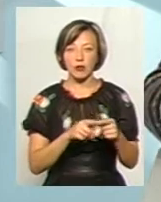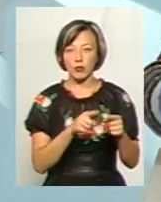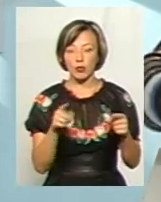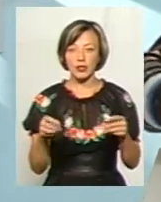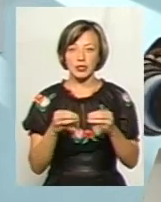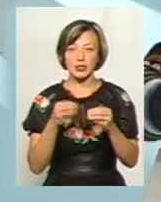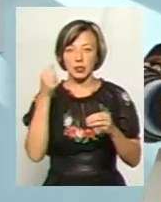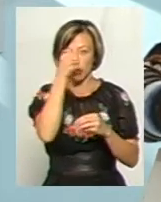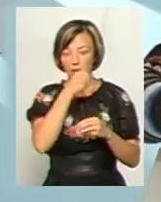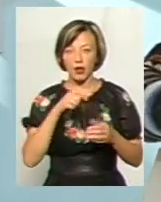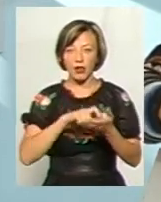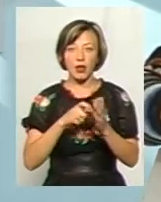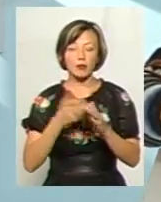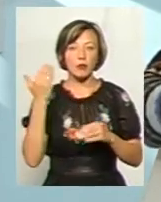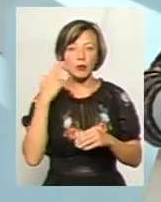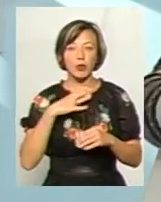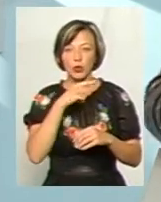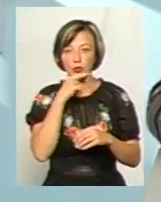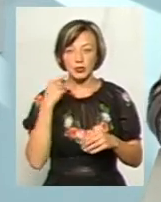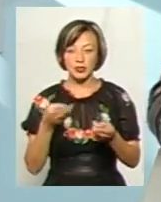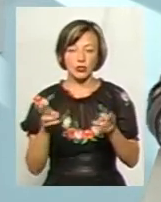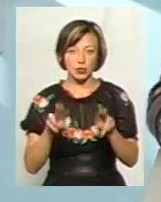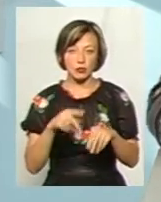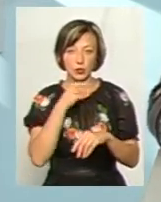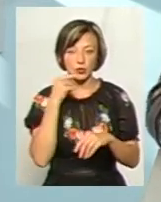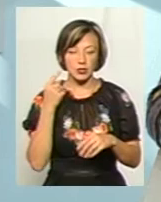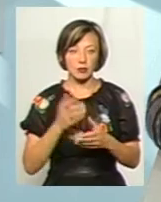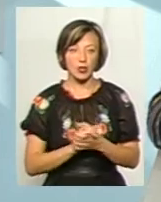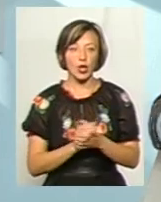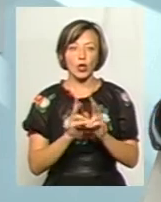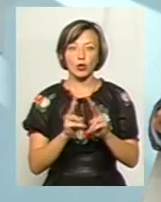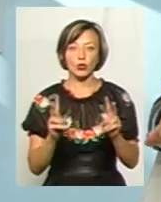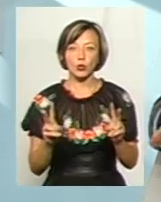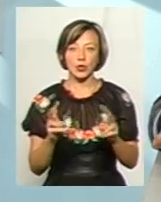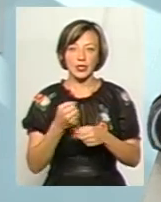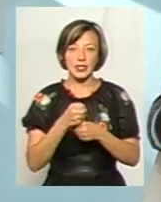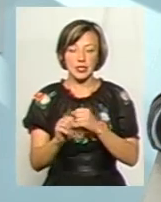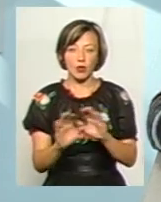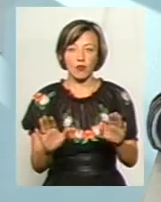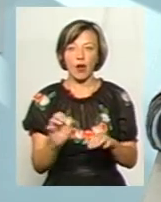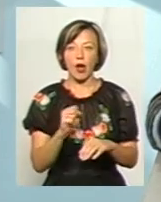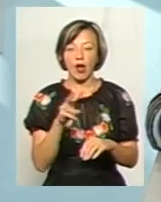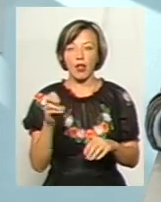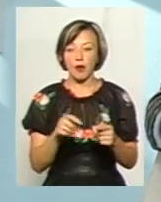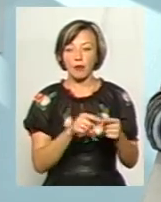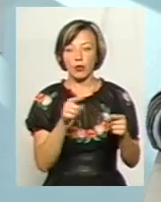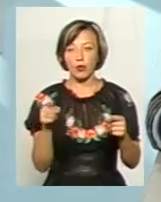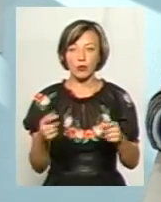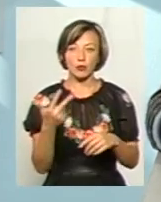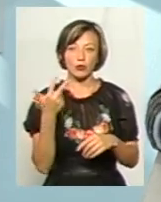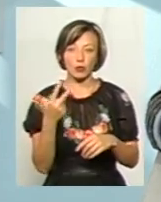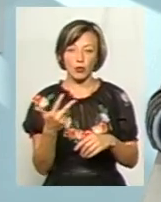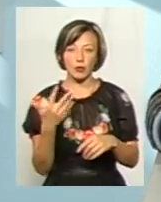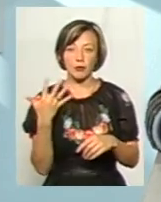років, а всі інші класи, попередні, які були російськими, вони так і залишалися російськими. Ніхто нікого не силував. Але буквально протягом трьох